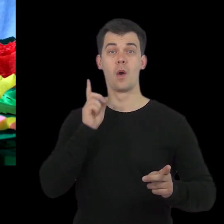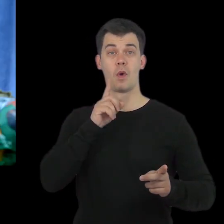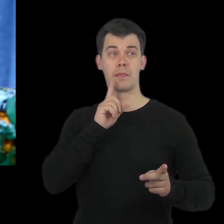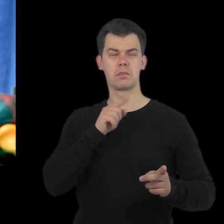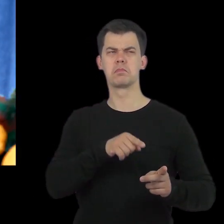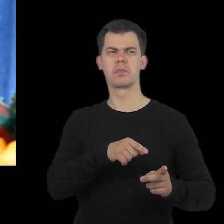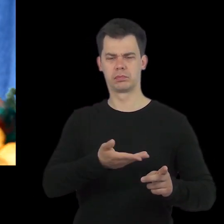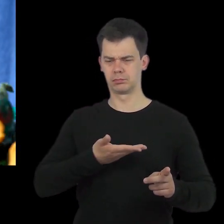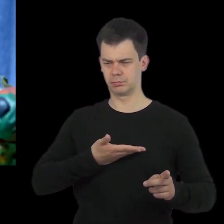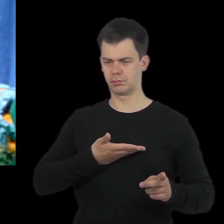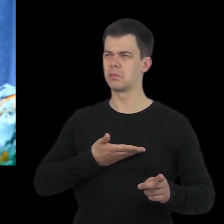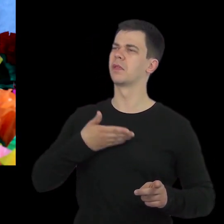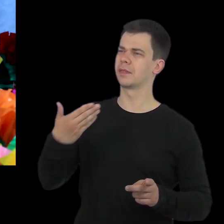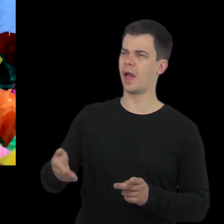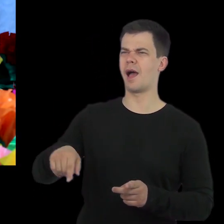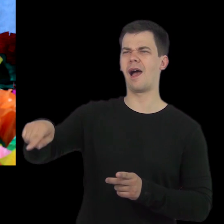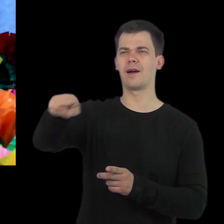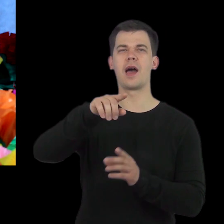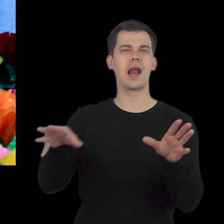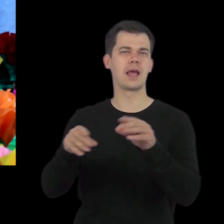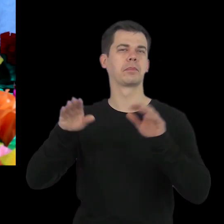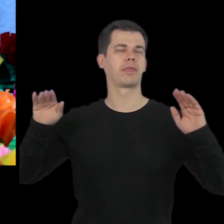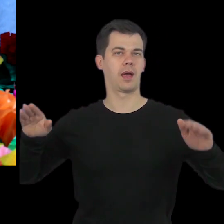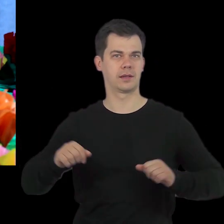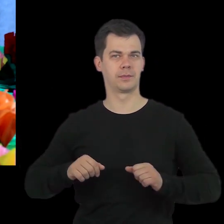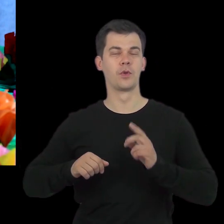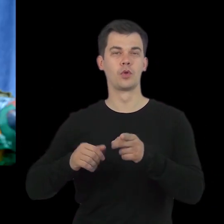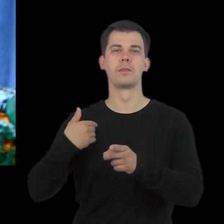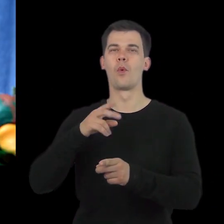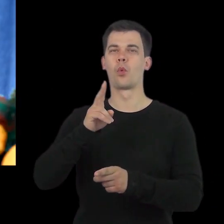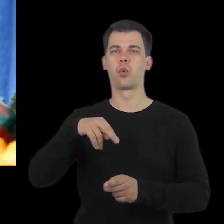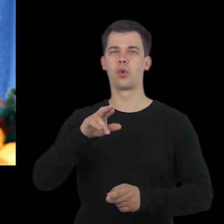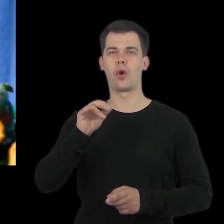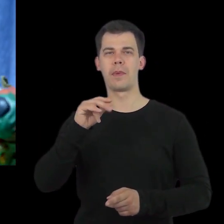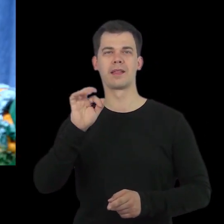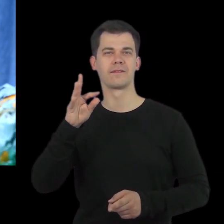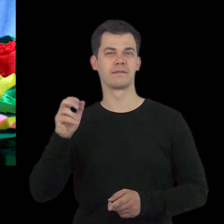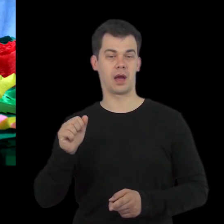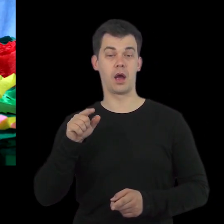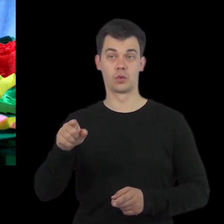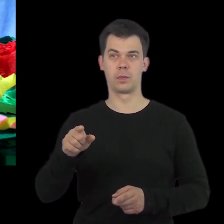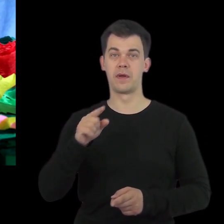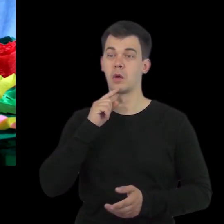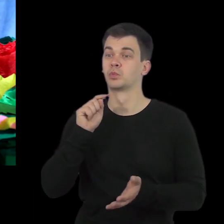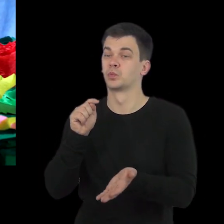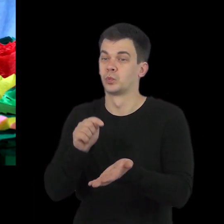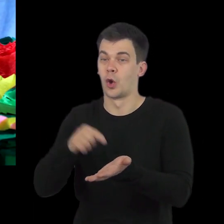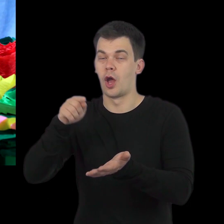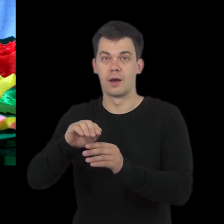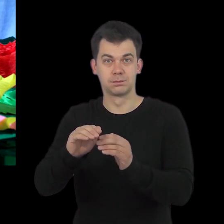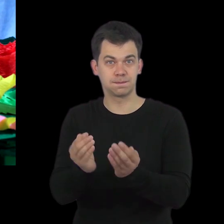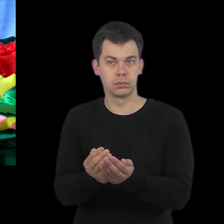podzielił się pomarańczami z otaczającymi go w ogrodzie ptaka. Były to kuropatwy, które po pierwszym dziubnięciu